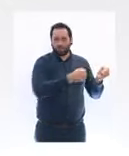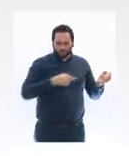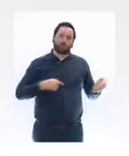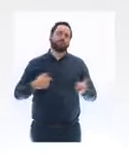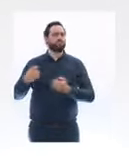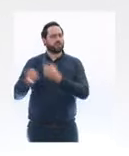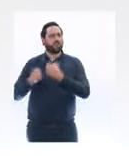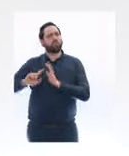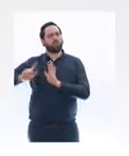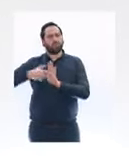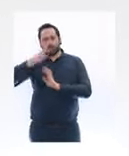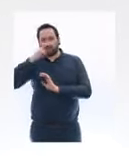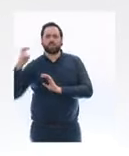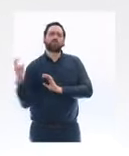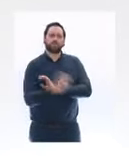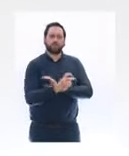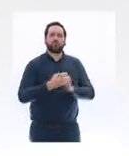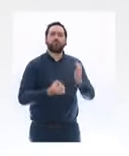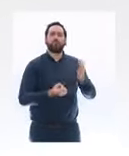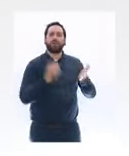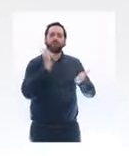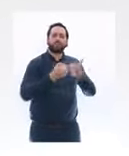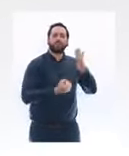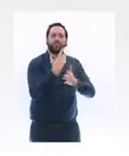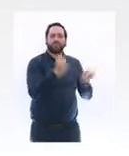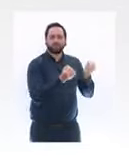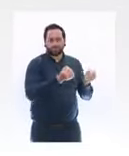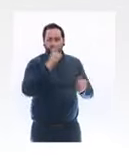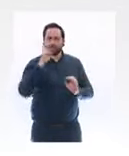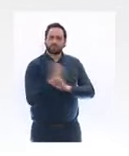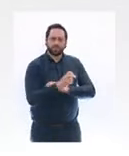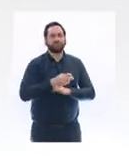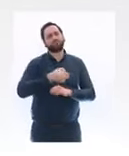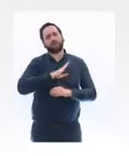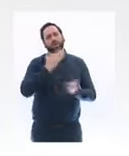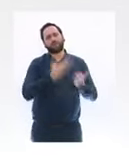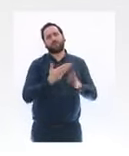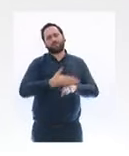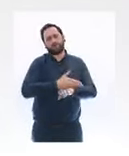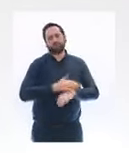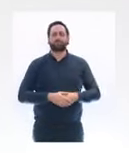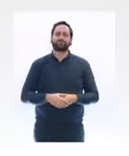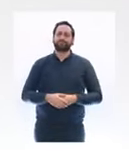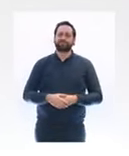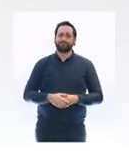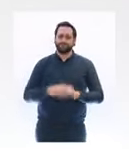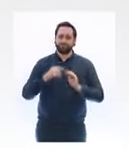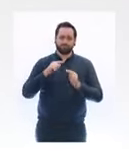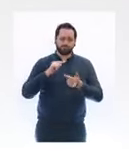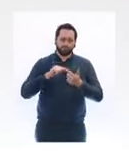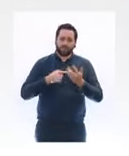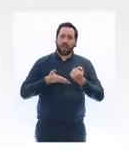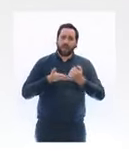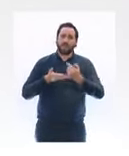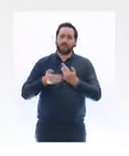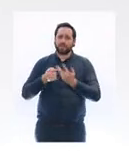véhicules sur rendez-vous. Quel est le coût total de ces mesures ? Toutes ces mesures représentent